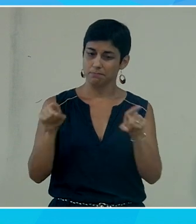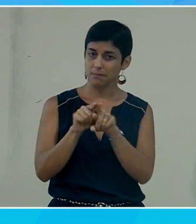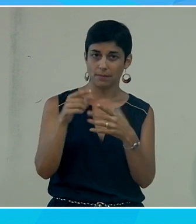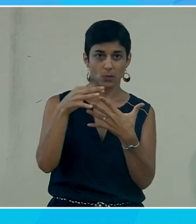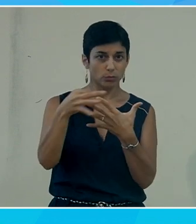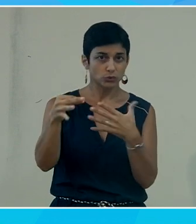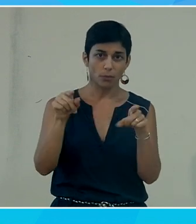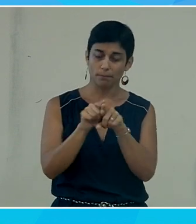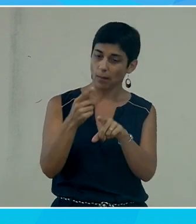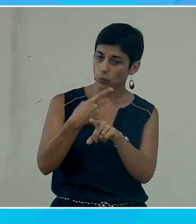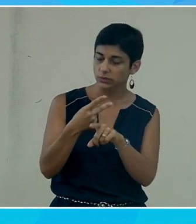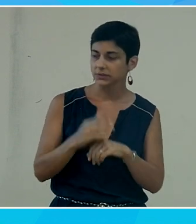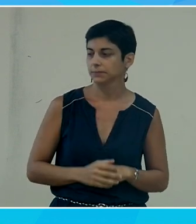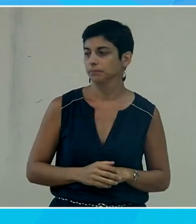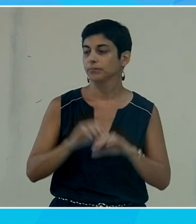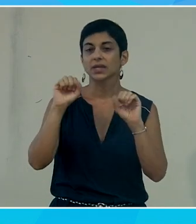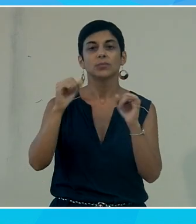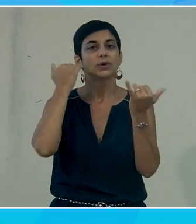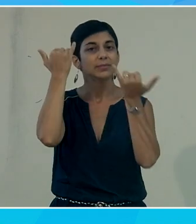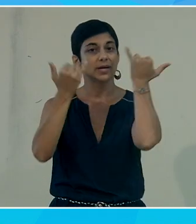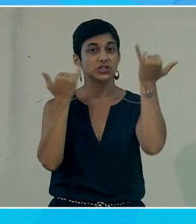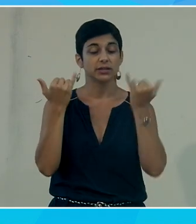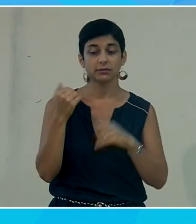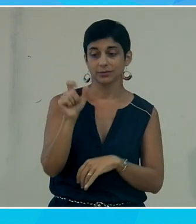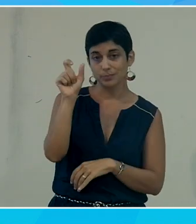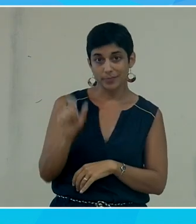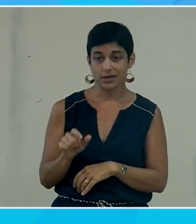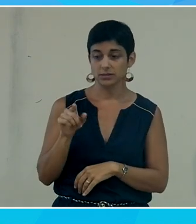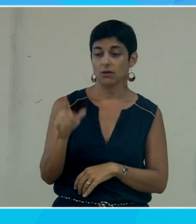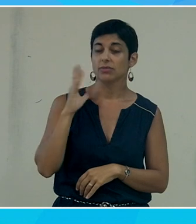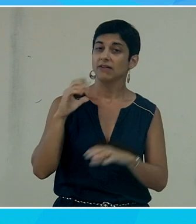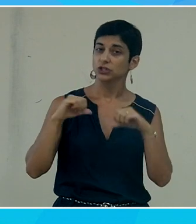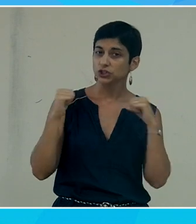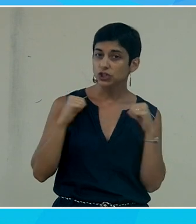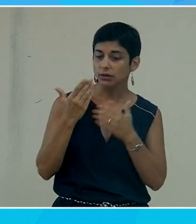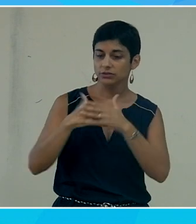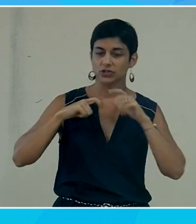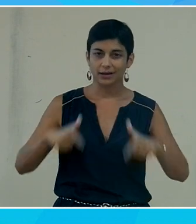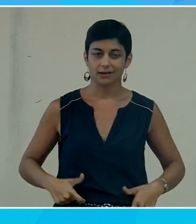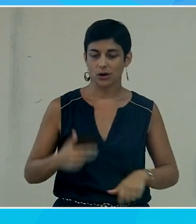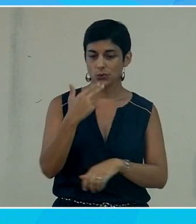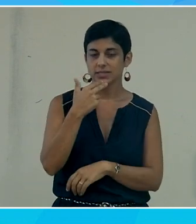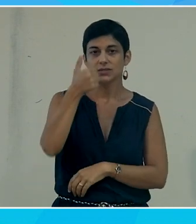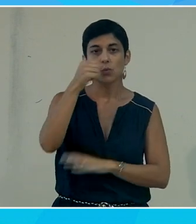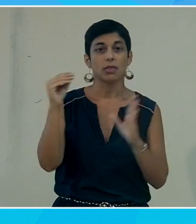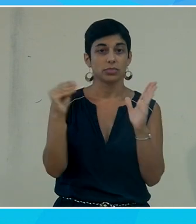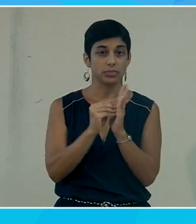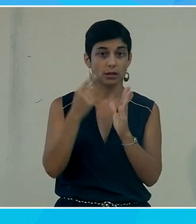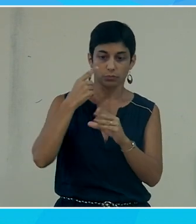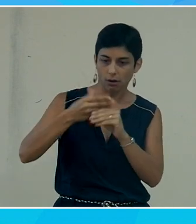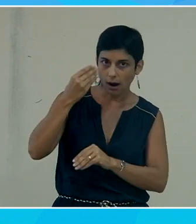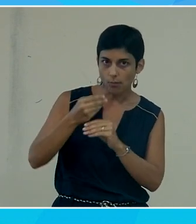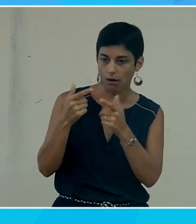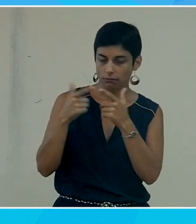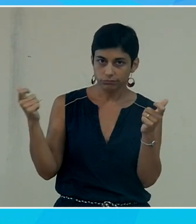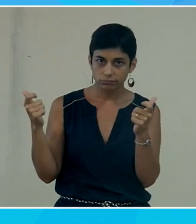donc on peut imaginer que quelqu'un qui a utilisé OneNote quand il était jeune à l'école pour apprendre un certain nombre de choses va pouvoir